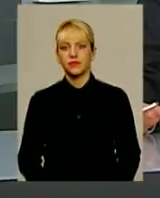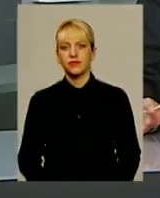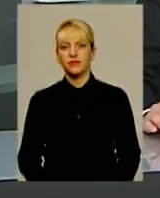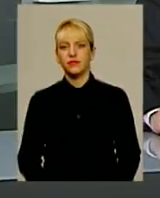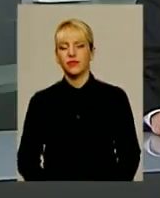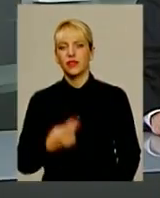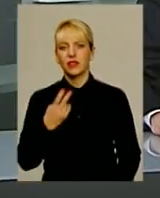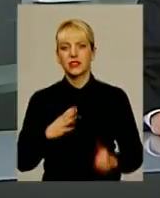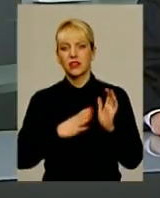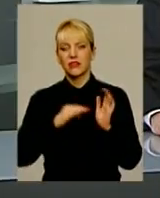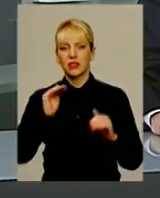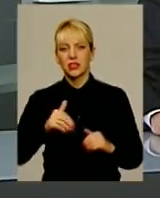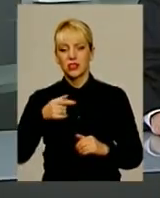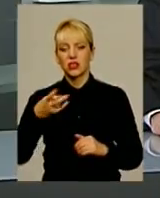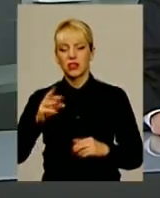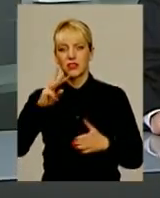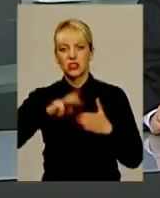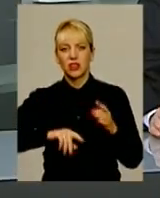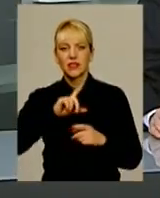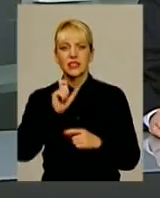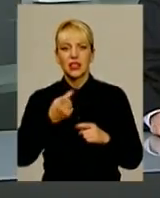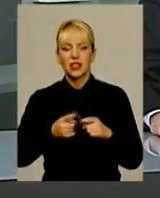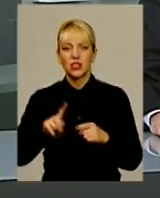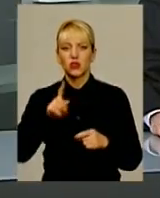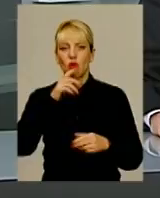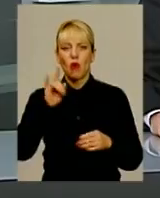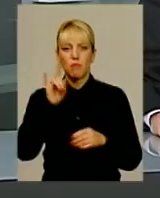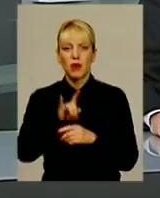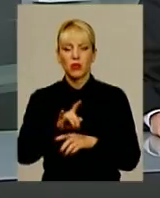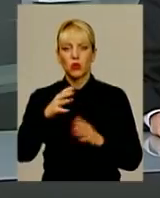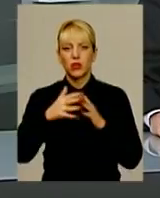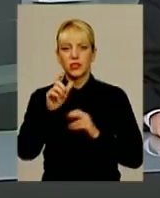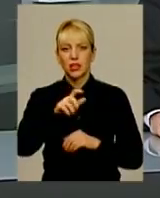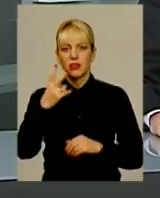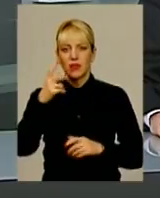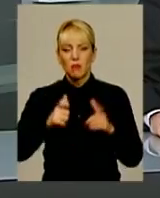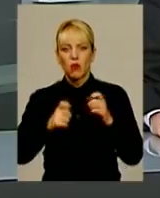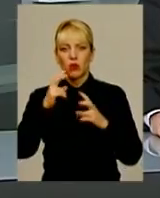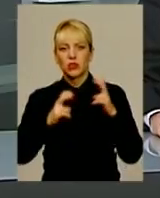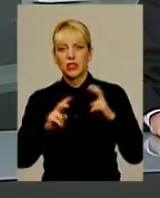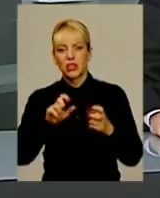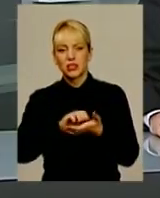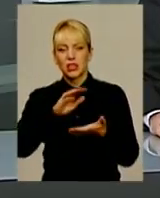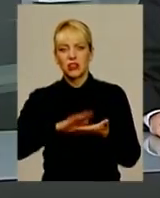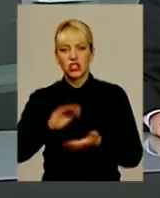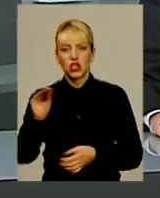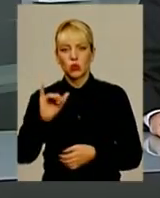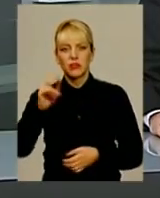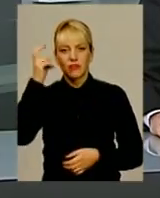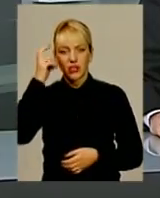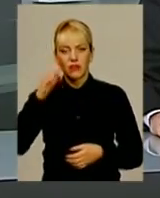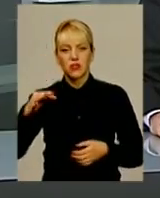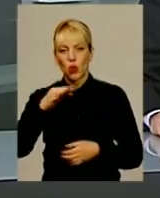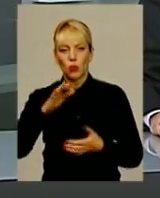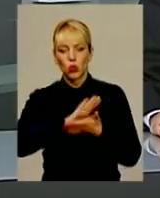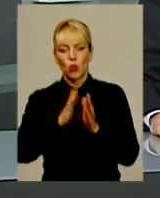29 тисяч гривень штрафу за те, що обманули селян. Два молокозаводи, які зреєстровані в Житомирській та Київській областях,